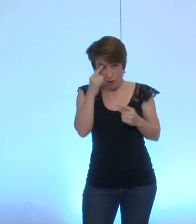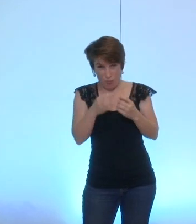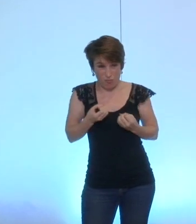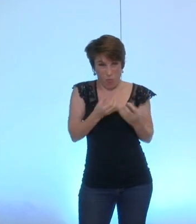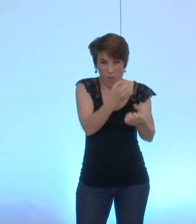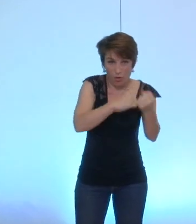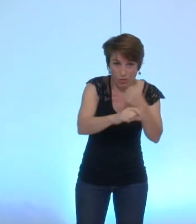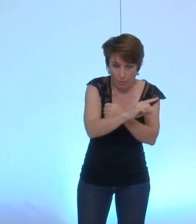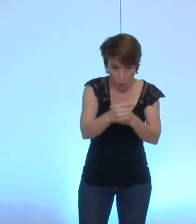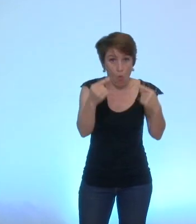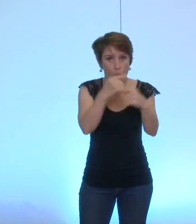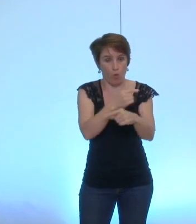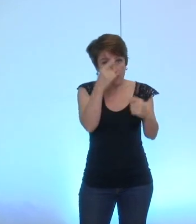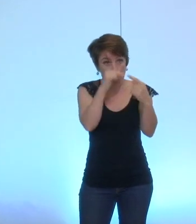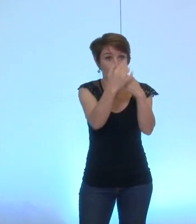fort en direction des grenoblois